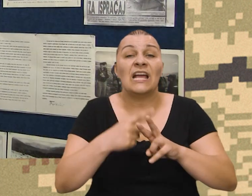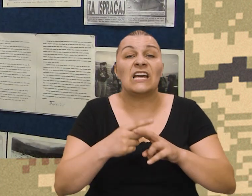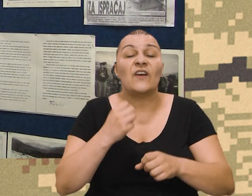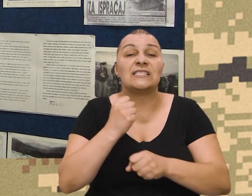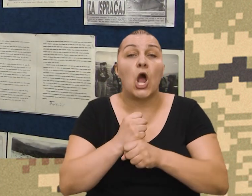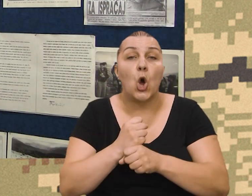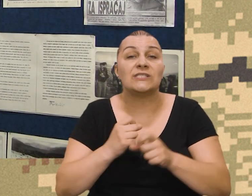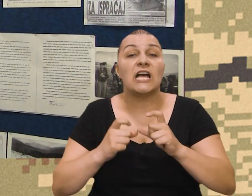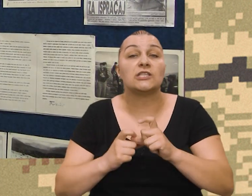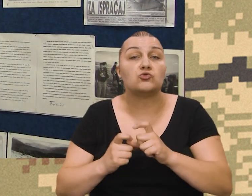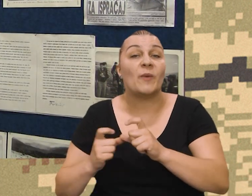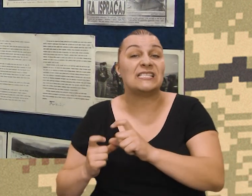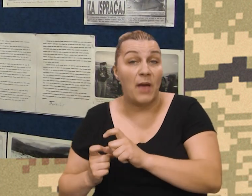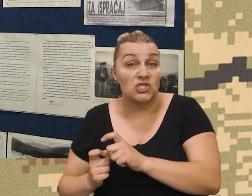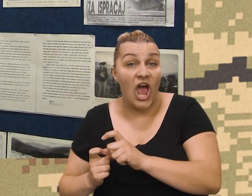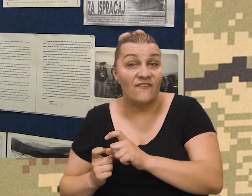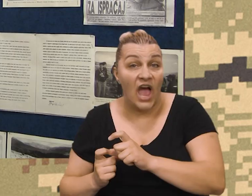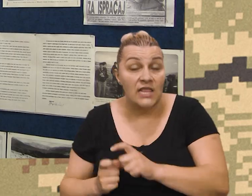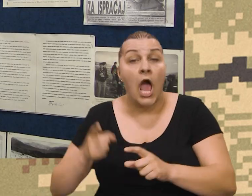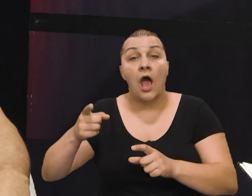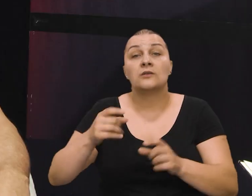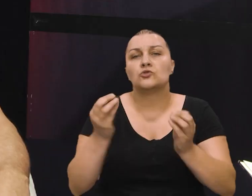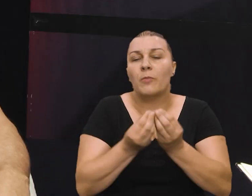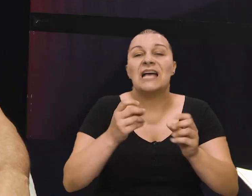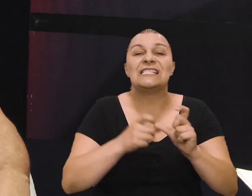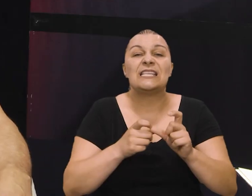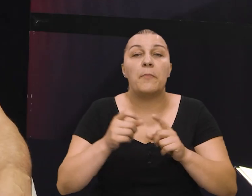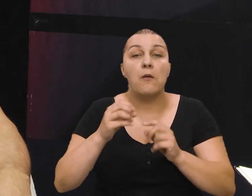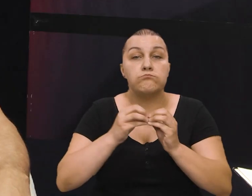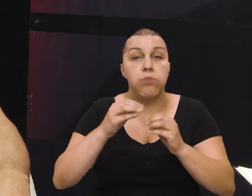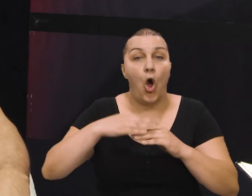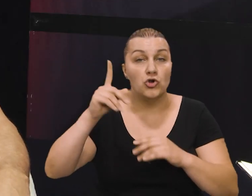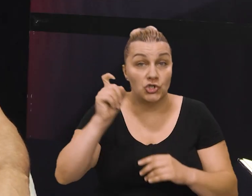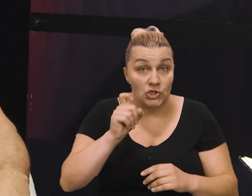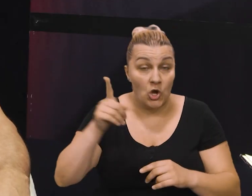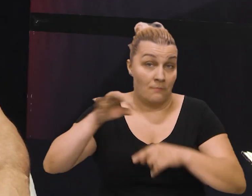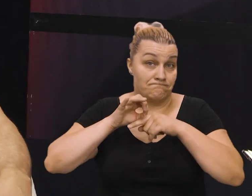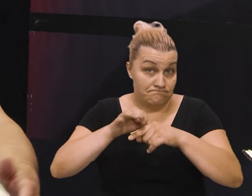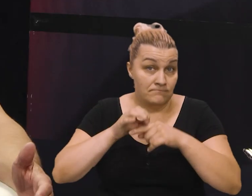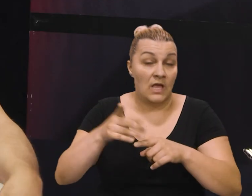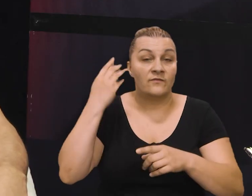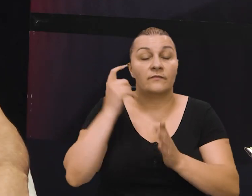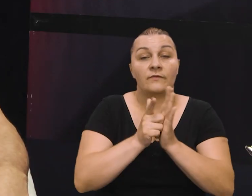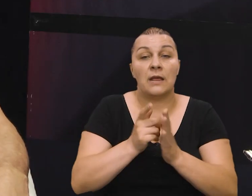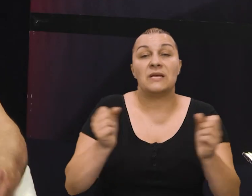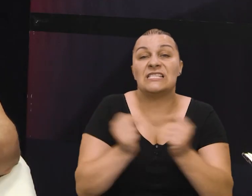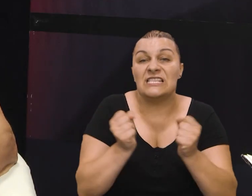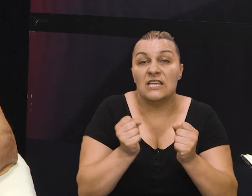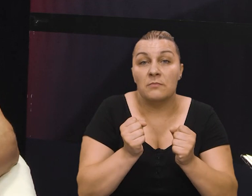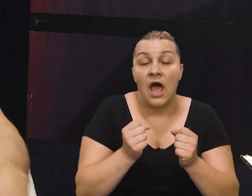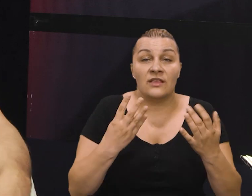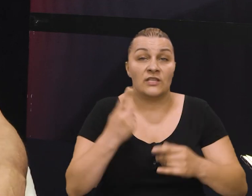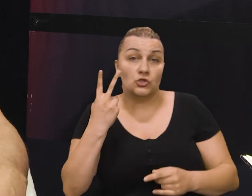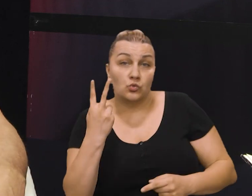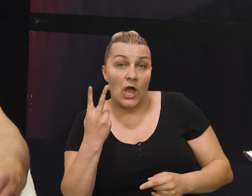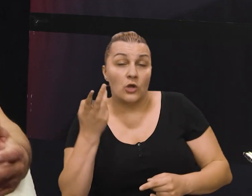spašavanja sa Stipom Božićem, imali su diverzanska izviđanja, cijelu, znači tu, 1991. 1992. zima. taj PDV